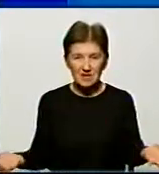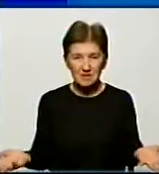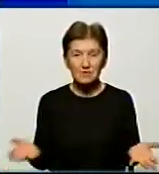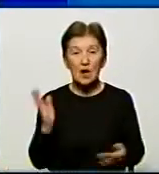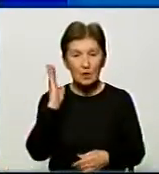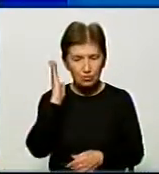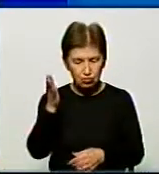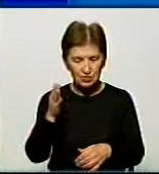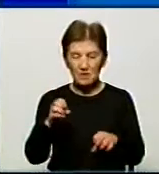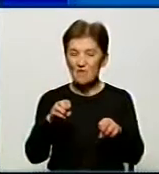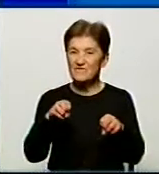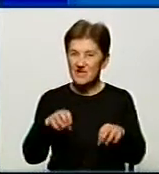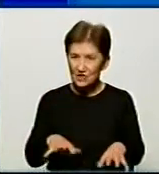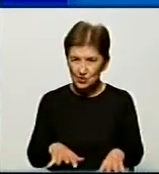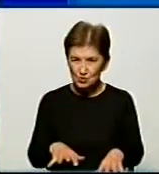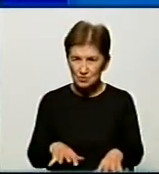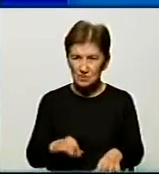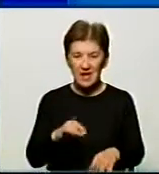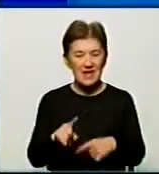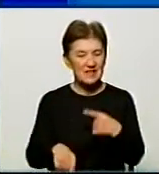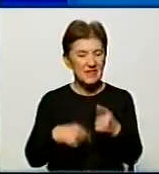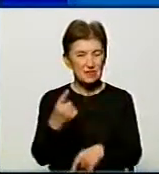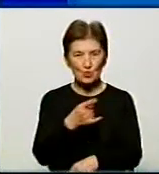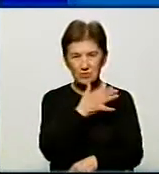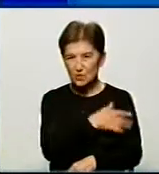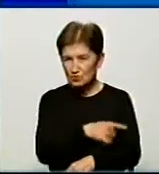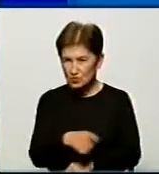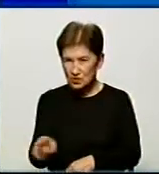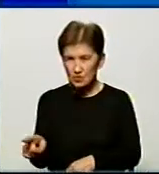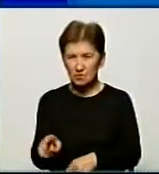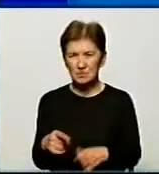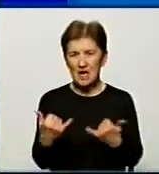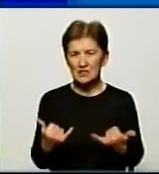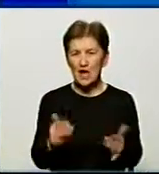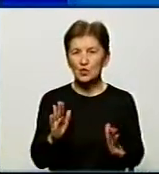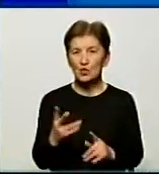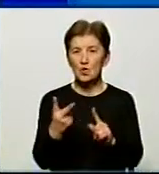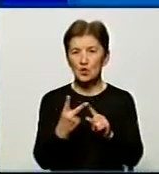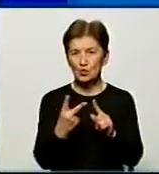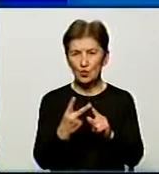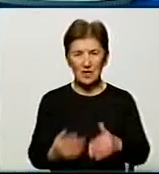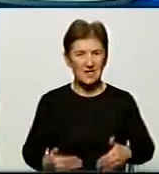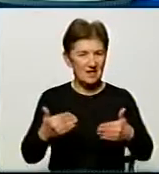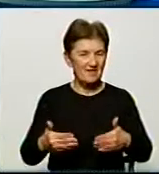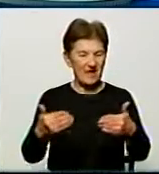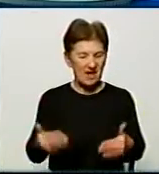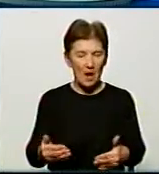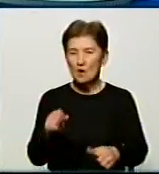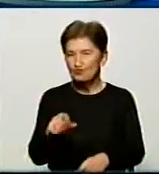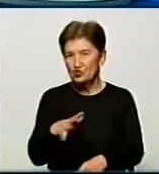будемо вирішувати і в наступному сезоні, і зараз це тільки друга хвиля, а ще може бути і третя.